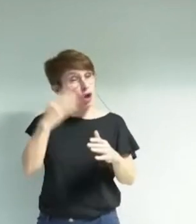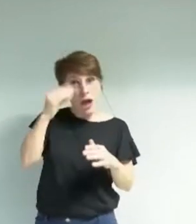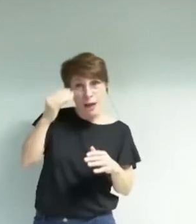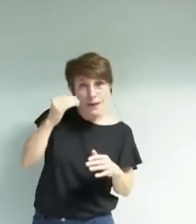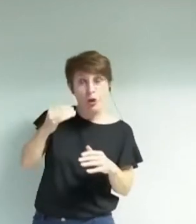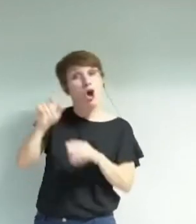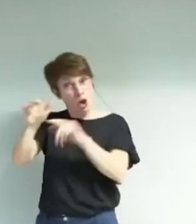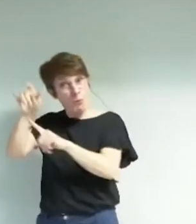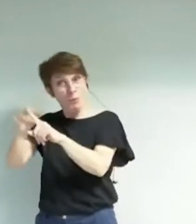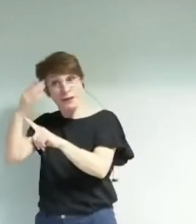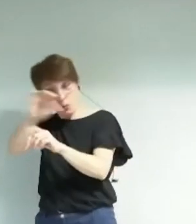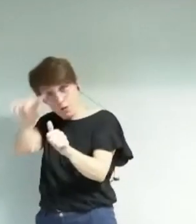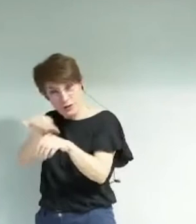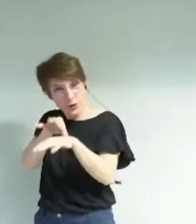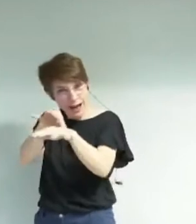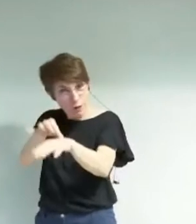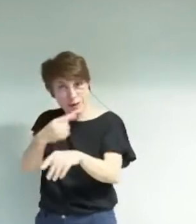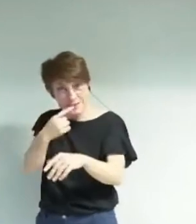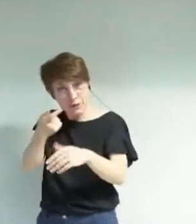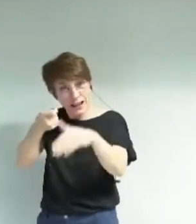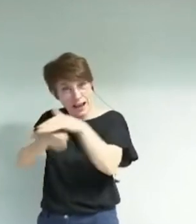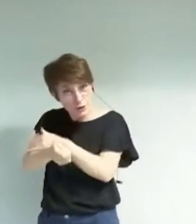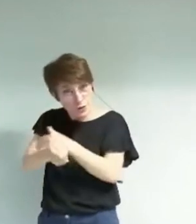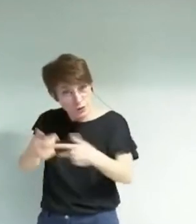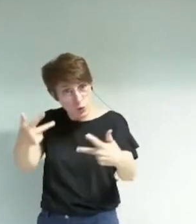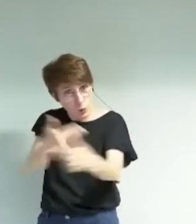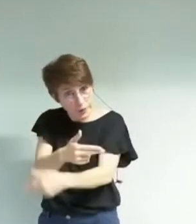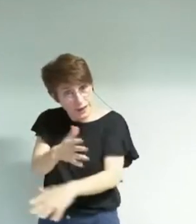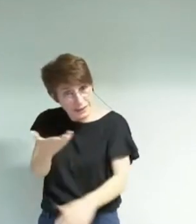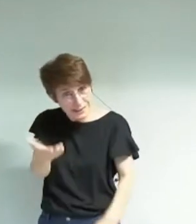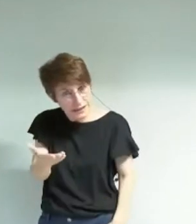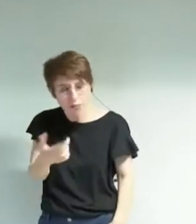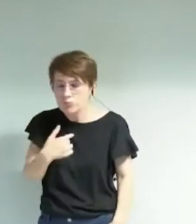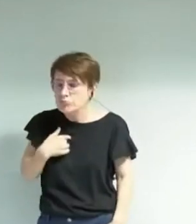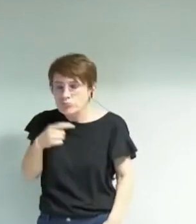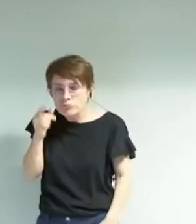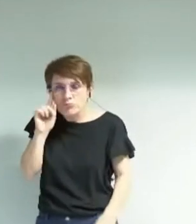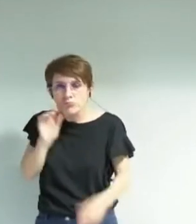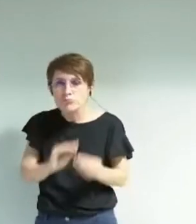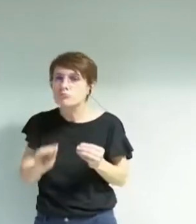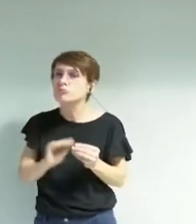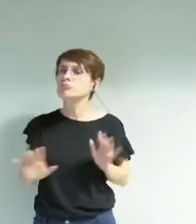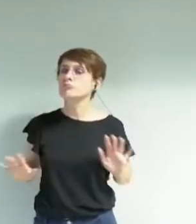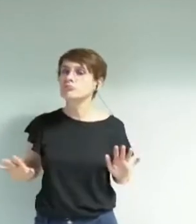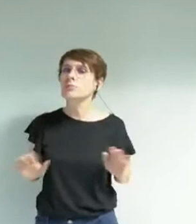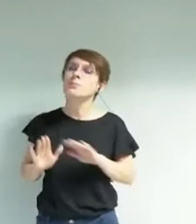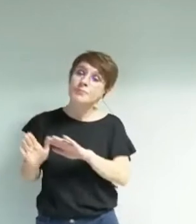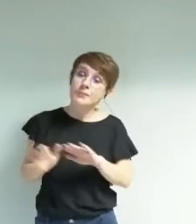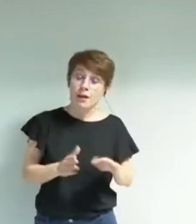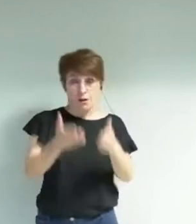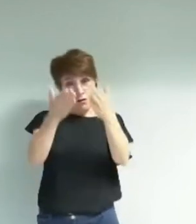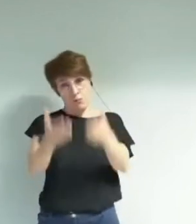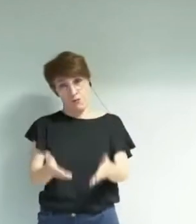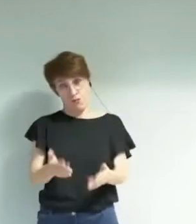subvention ? Cela ne me surprendrait même pas. Enfin, je vois que vous êtes toujours fidèles à vous-mêmes.